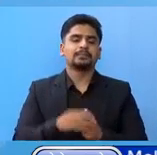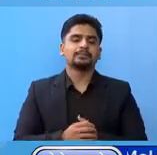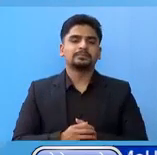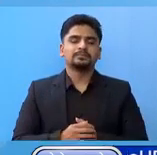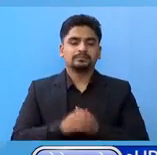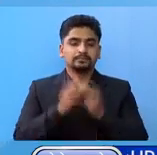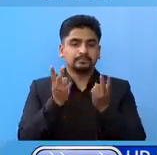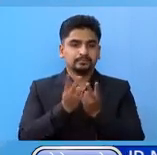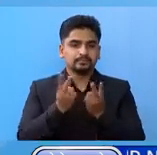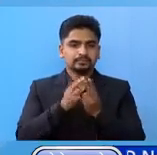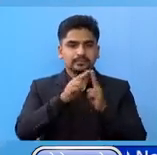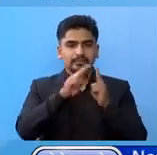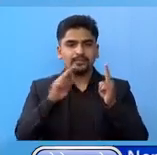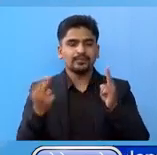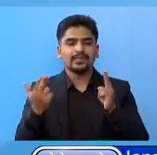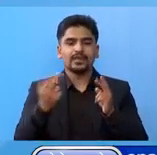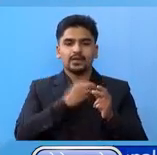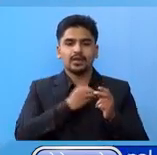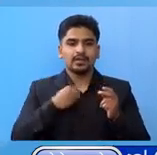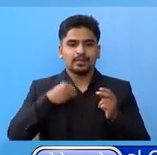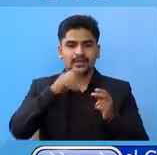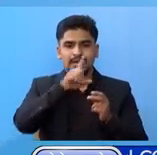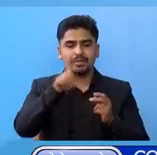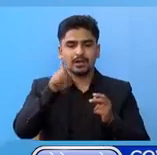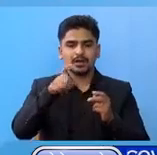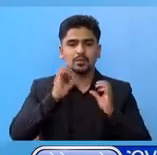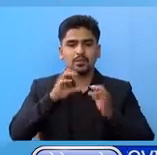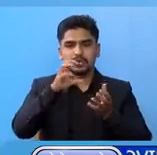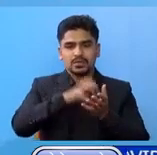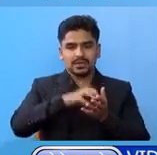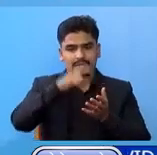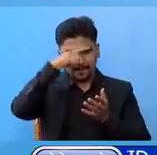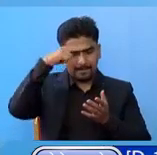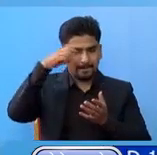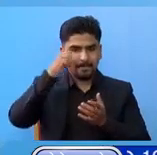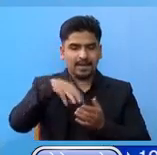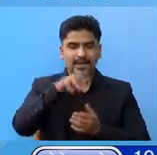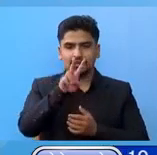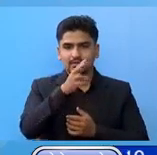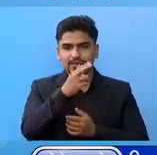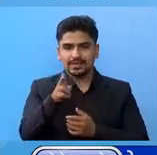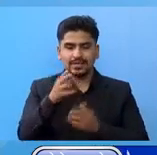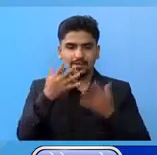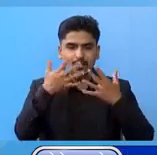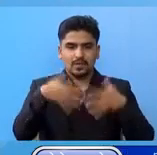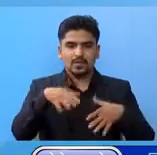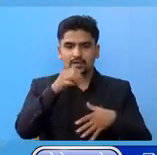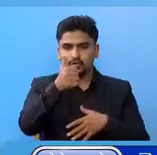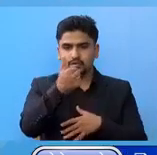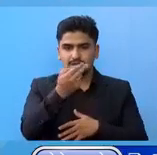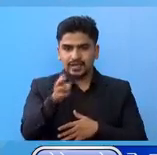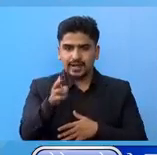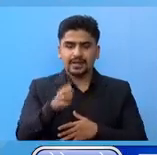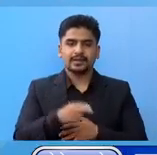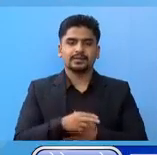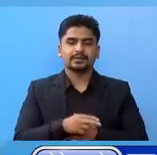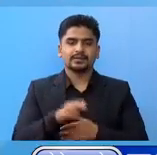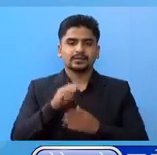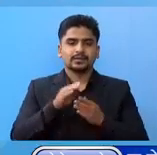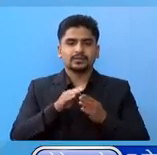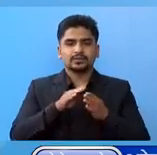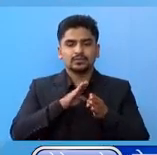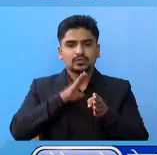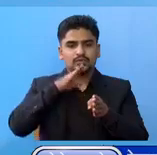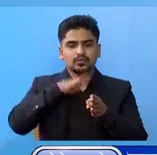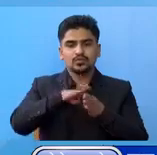एसे गरी बेरी अस्पताल नेपल गंज प्रयोक्षाला मां बाके का दुई जना, बर्दिया का छो जना र जुम्ला